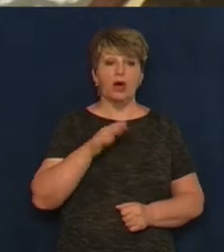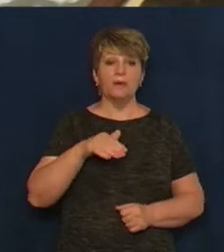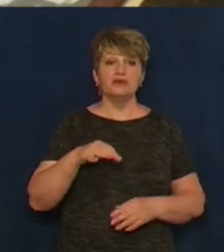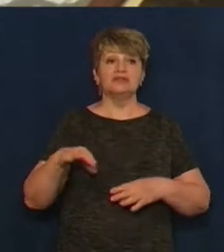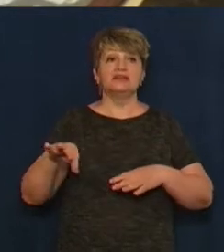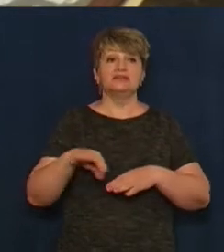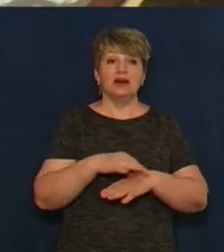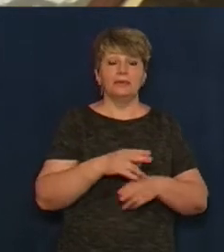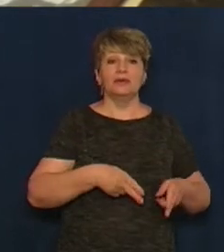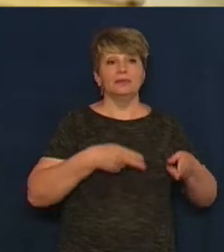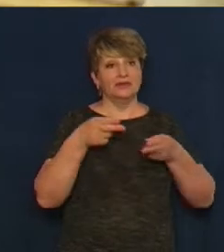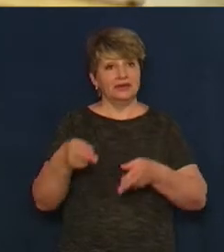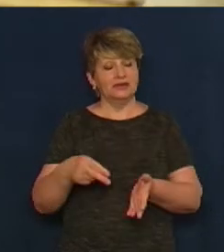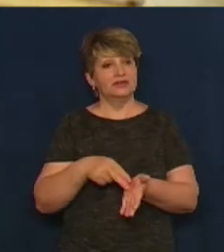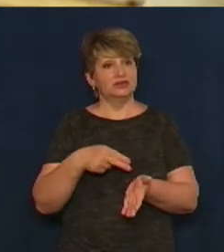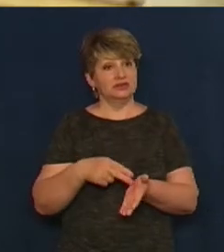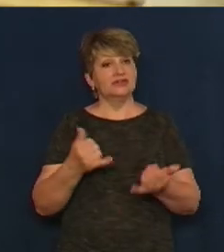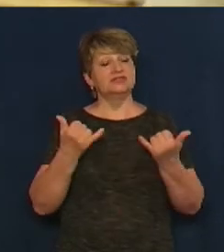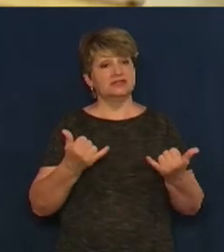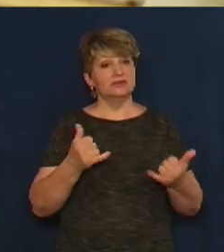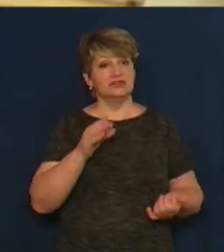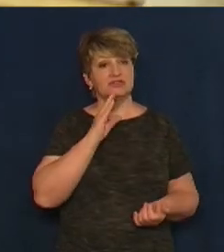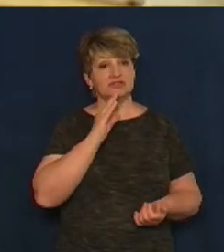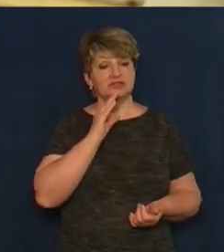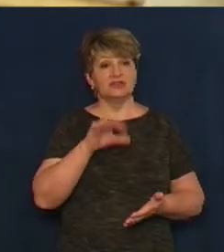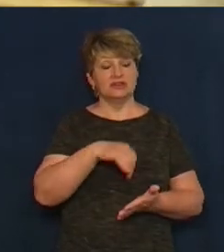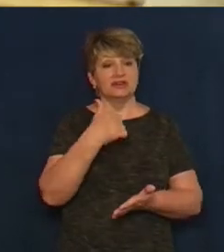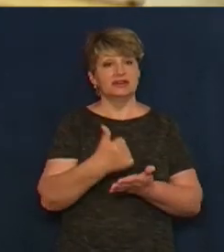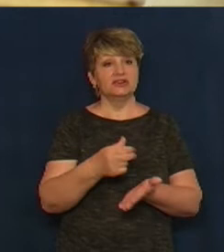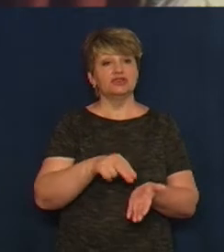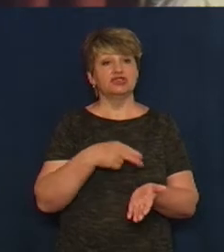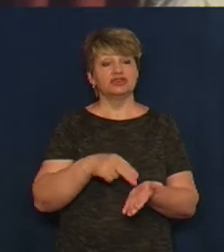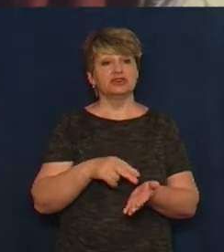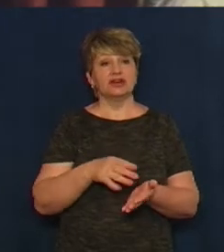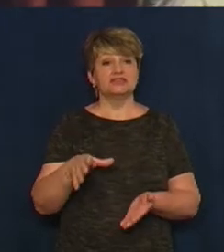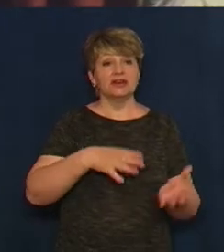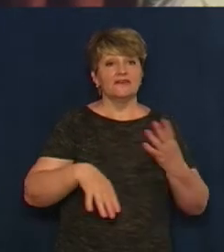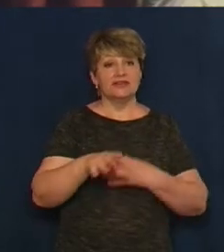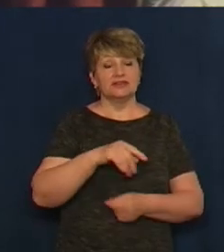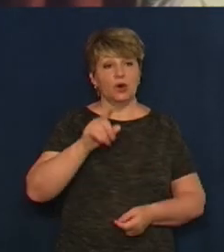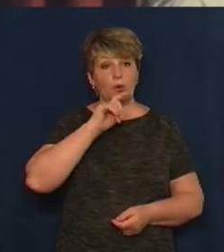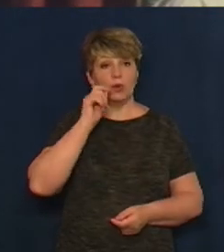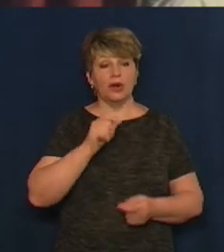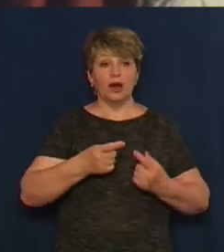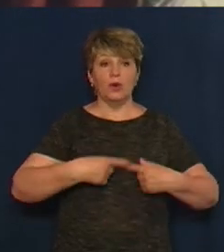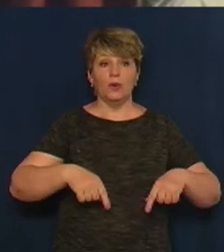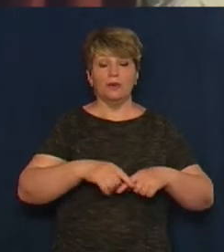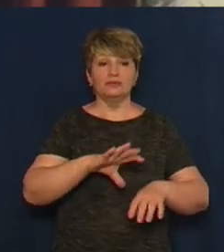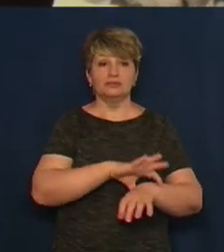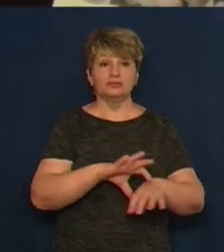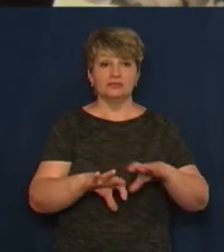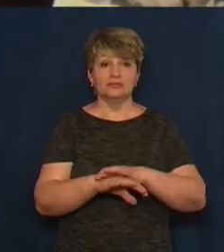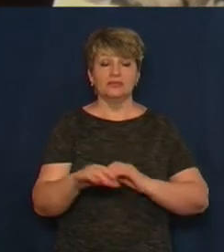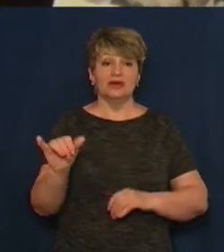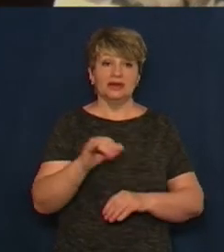приїхала на Черкащину. Сьогодні Віра Григорівна очолює Черкаський осередок Всеукраїнської організації політв'язнів і репресованих